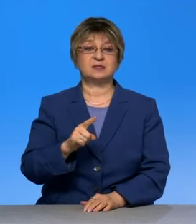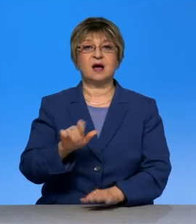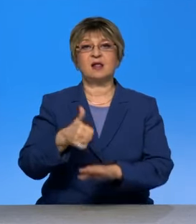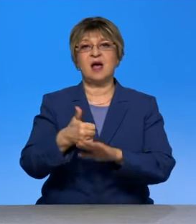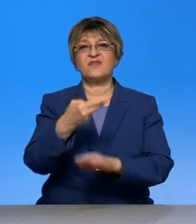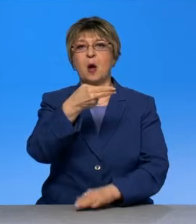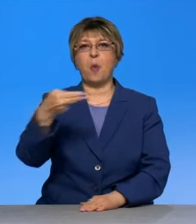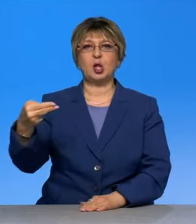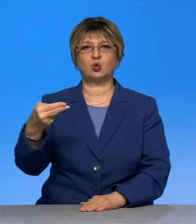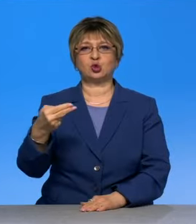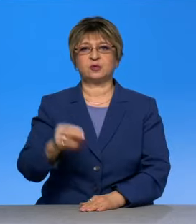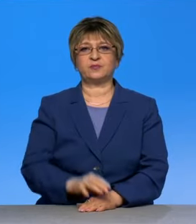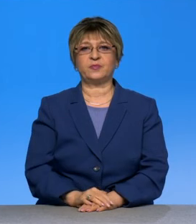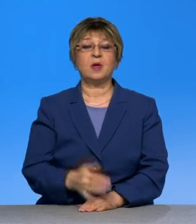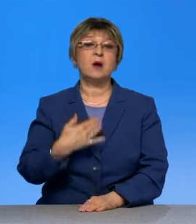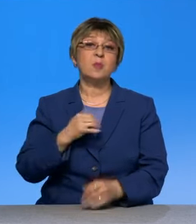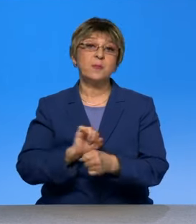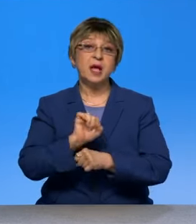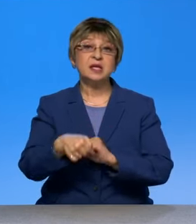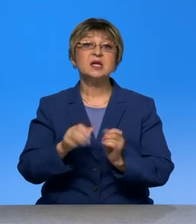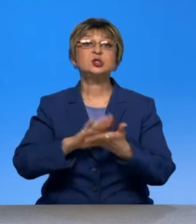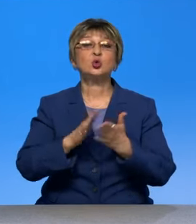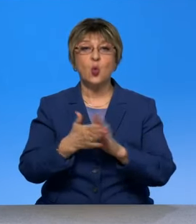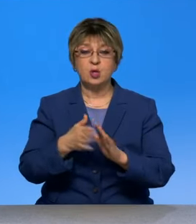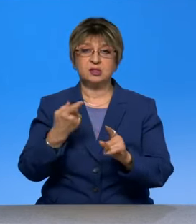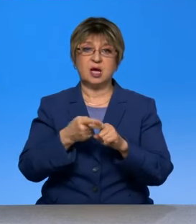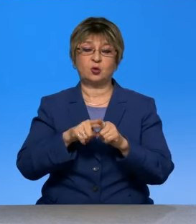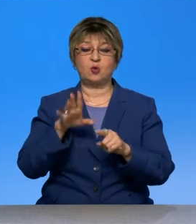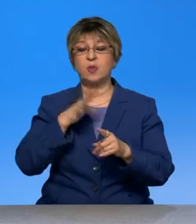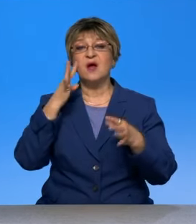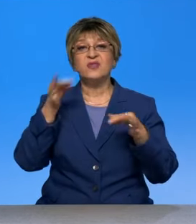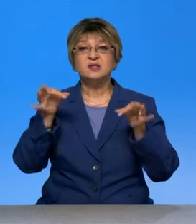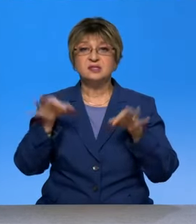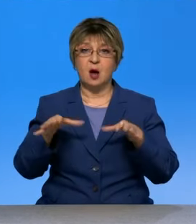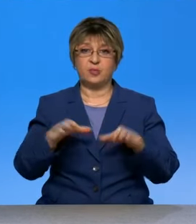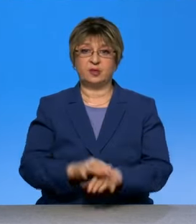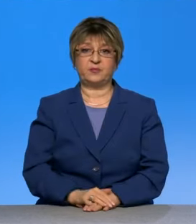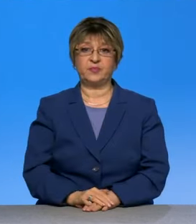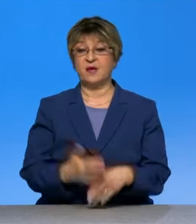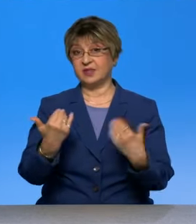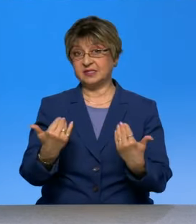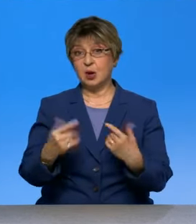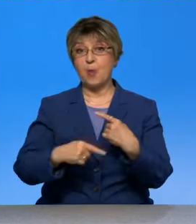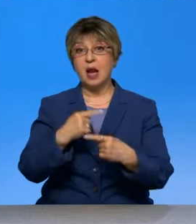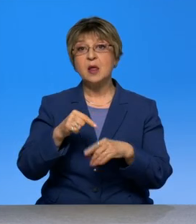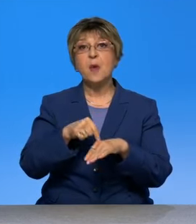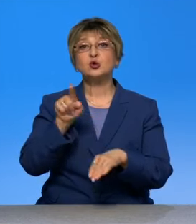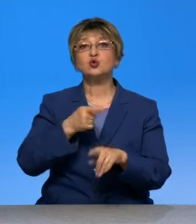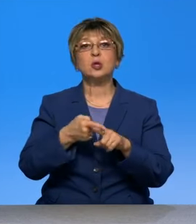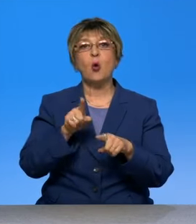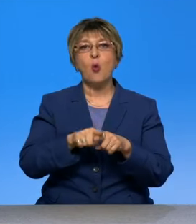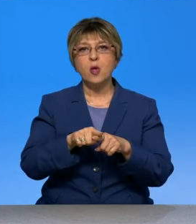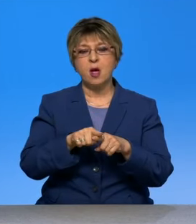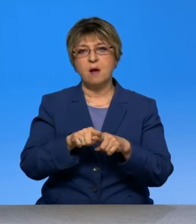Мы преодолели ту ситуацию, которая возникла внезапно. То есть настоящее поколение как раз почувствовало, что такое пандемия.